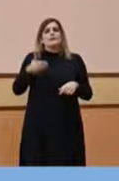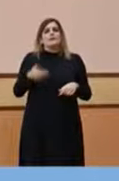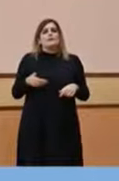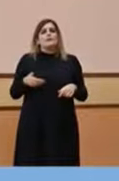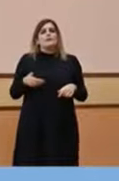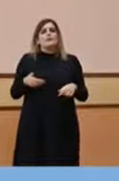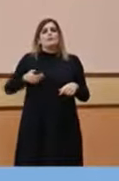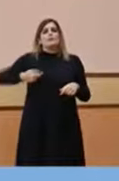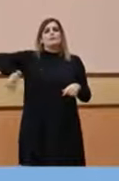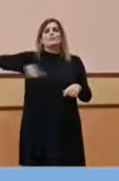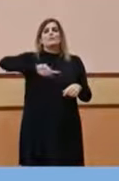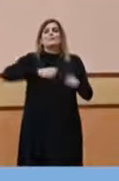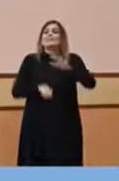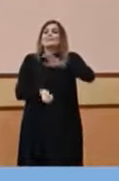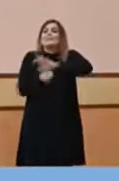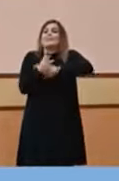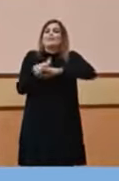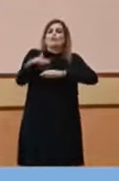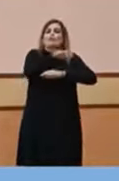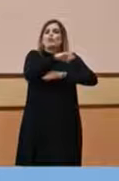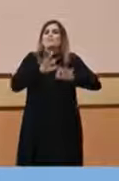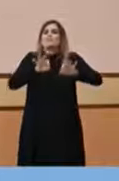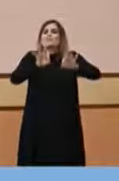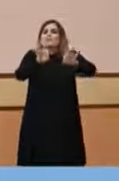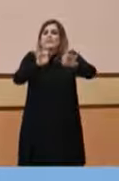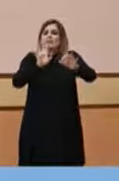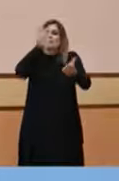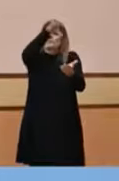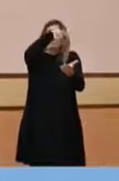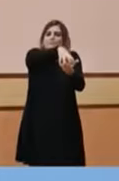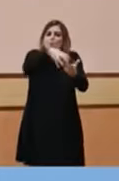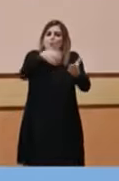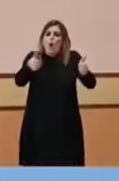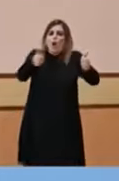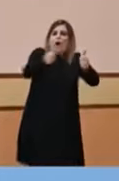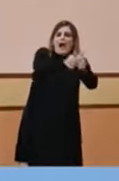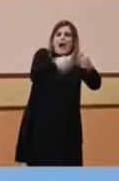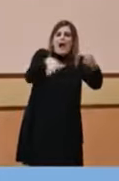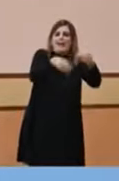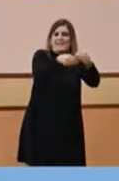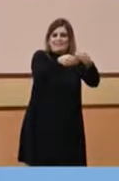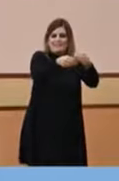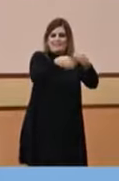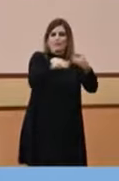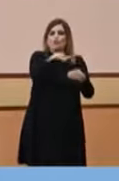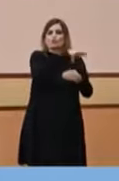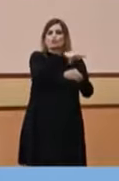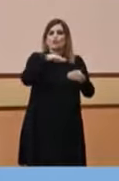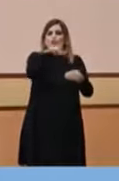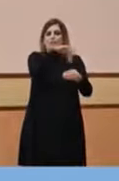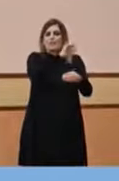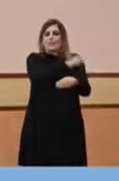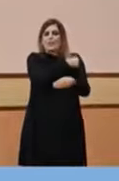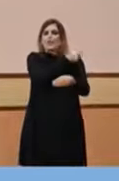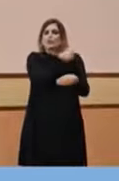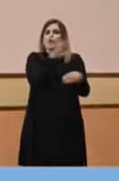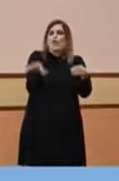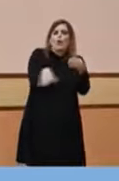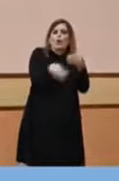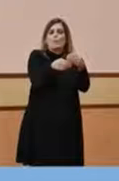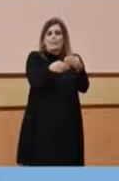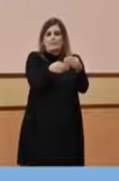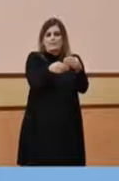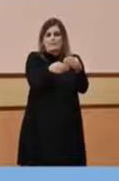s'han habilitat centres de vacunació complementàries. Aquests centres de vacunació complementàries serien,